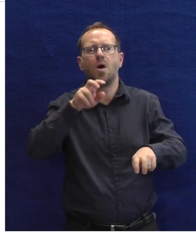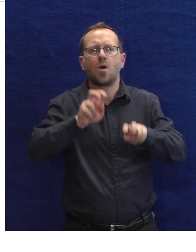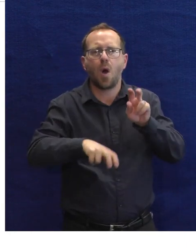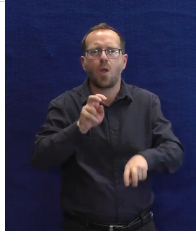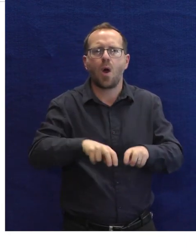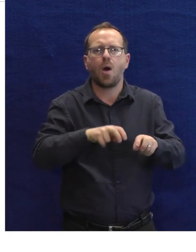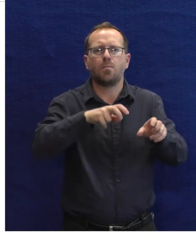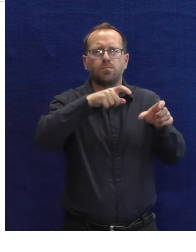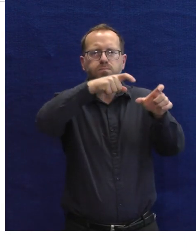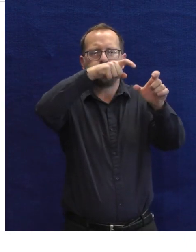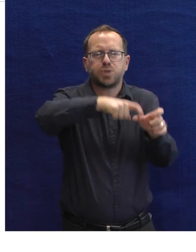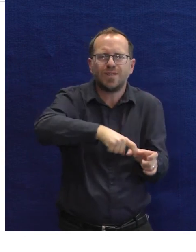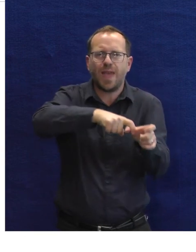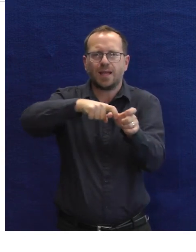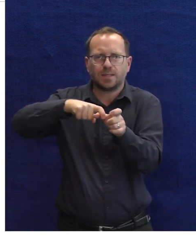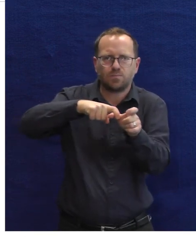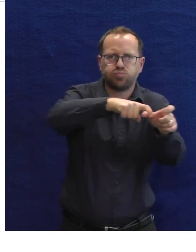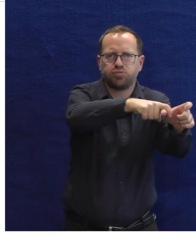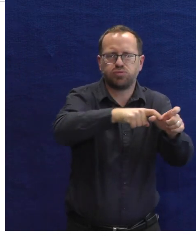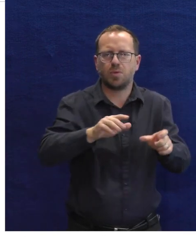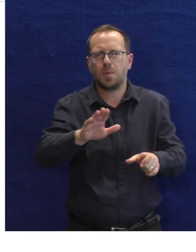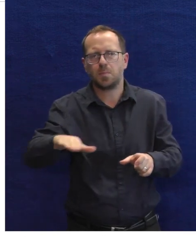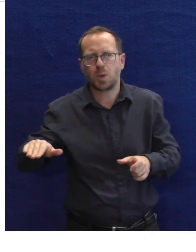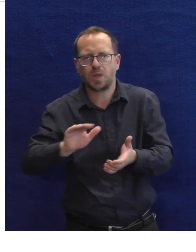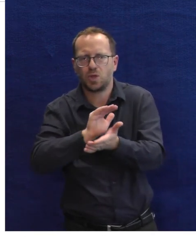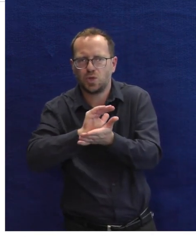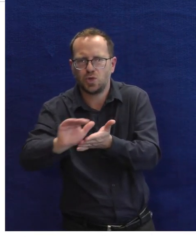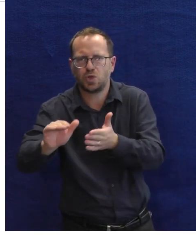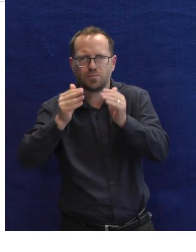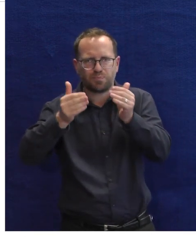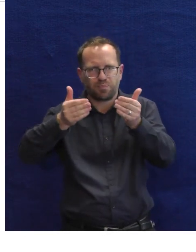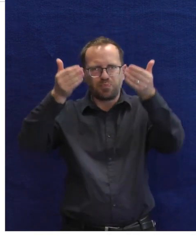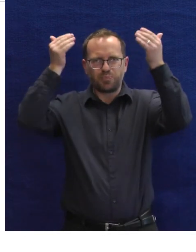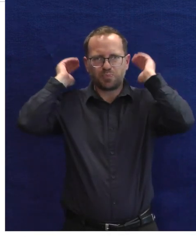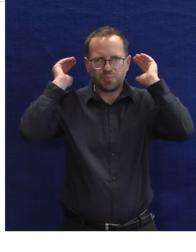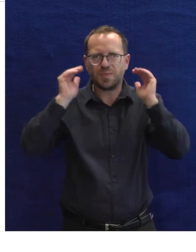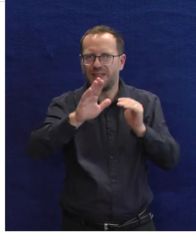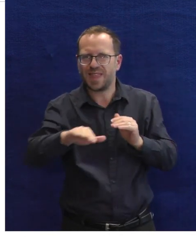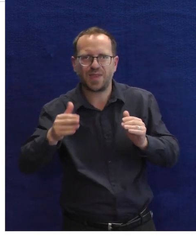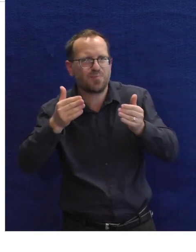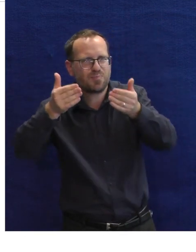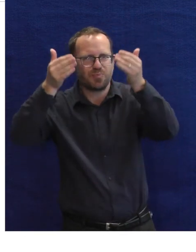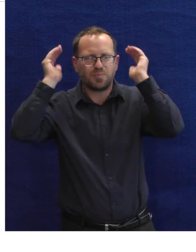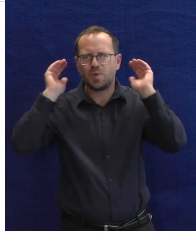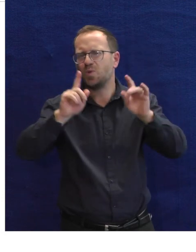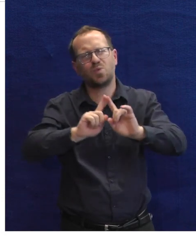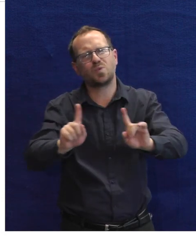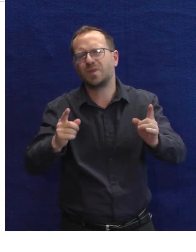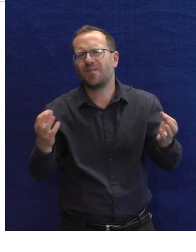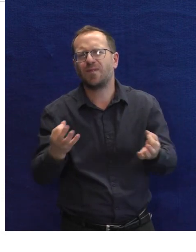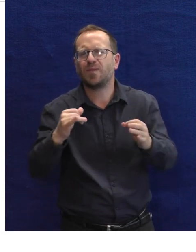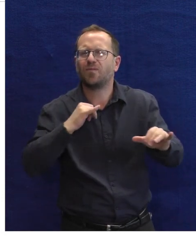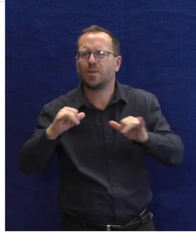Máme takhle cyklopřívěsy, do kterého se může posadit i menší dítě, případně dítě, které má ještě